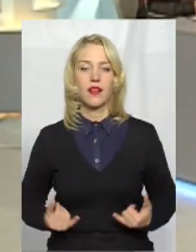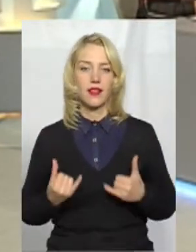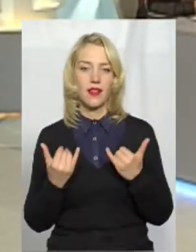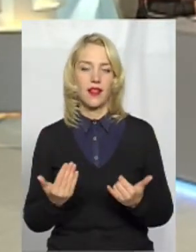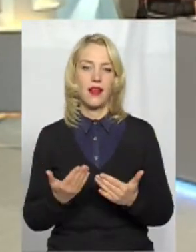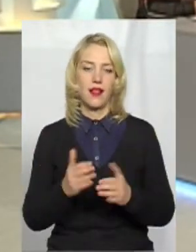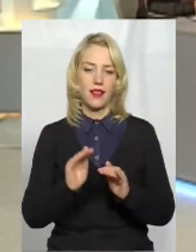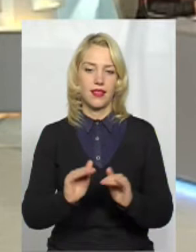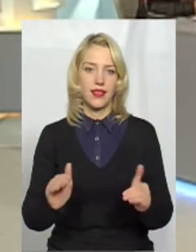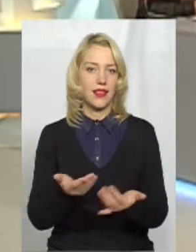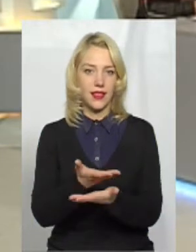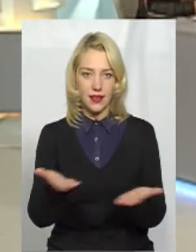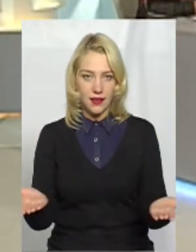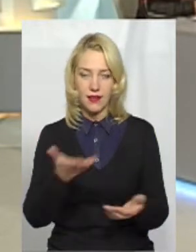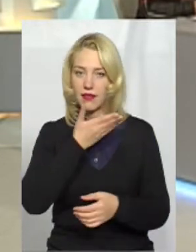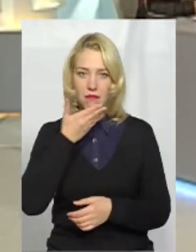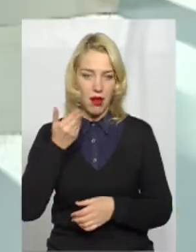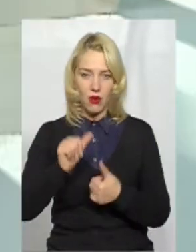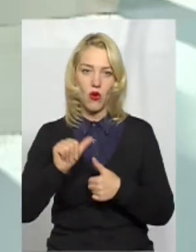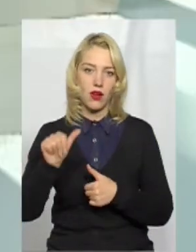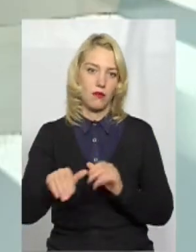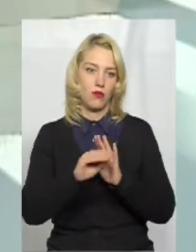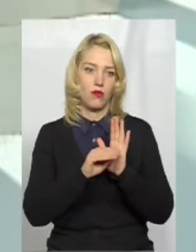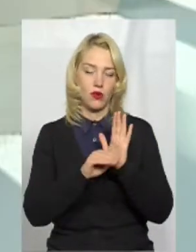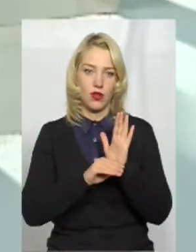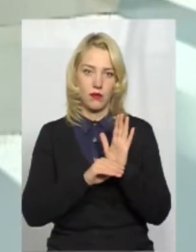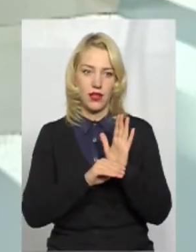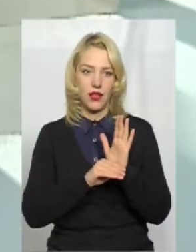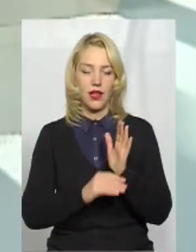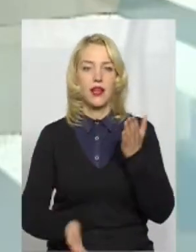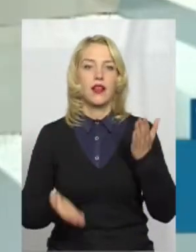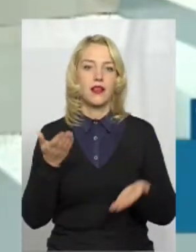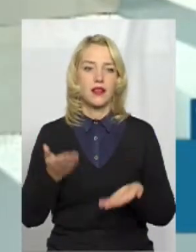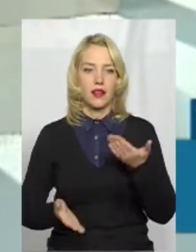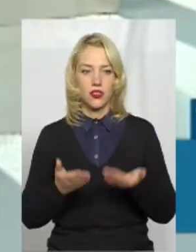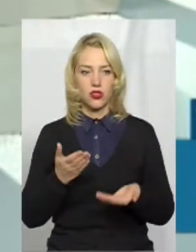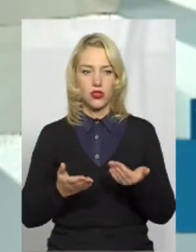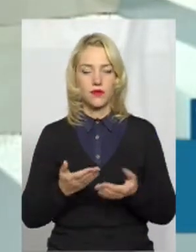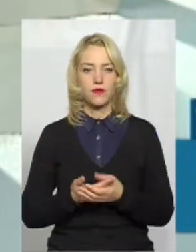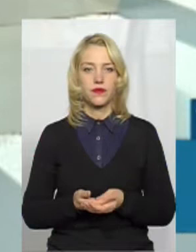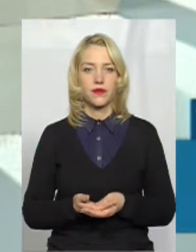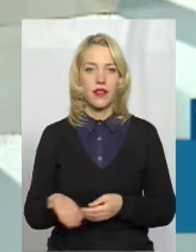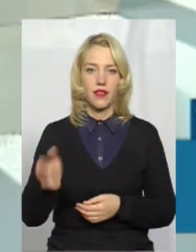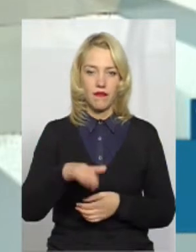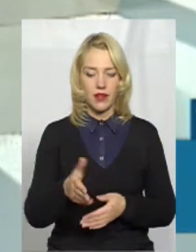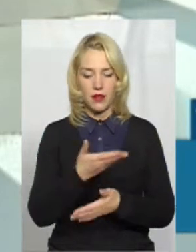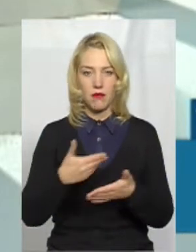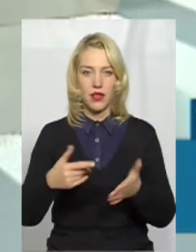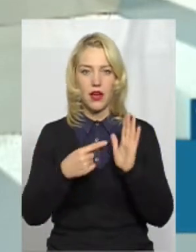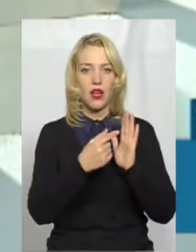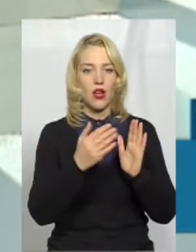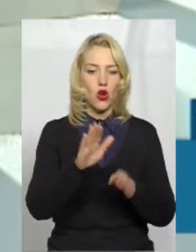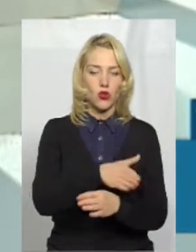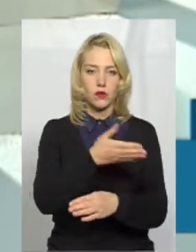них немає окремої програми. Якщо ми, давайте ми розподілимо,